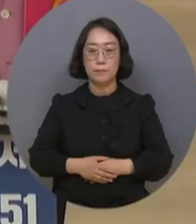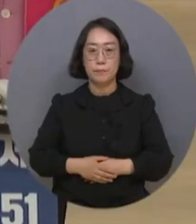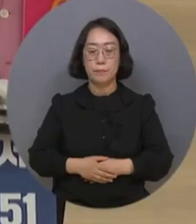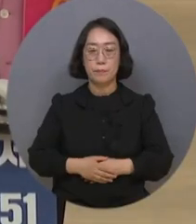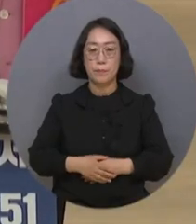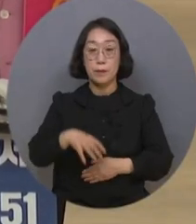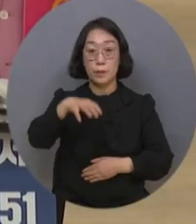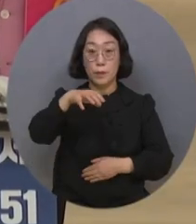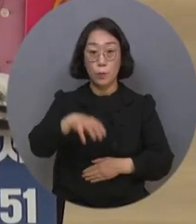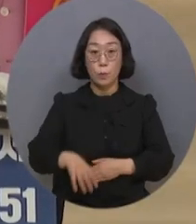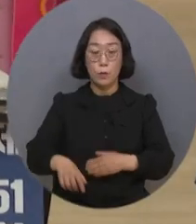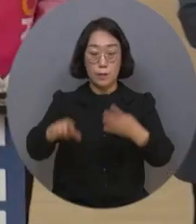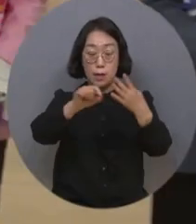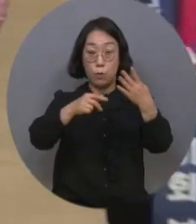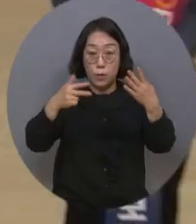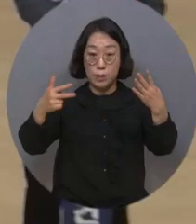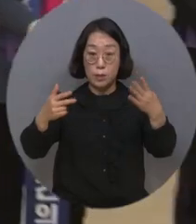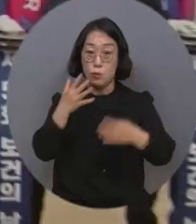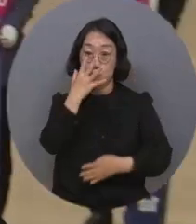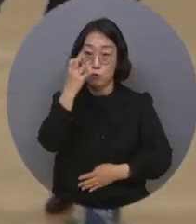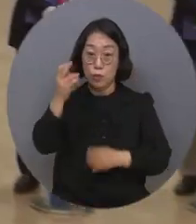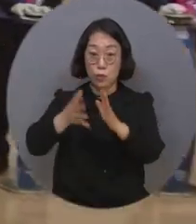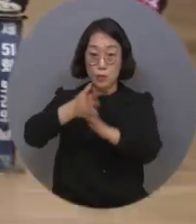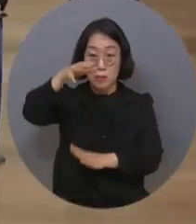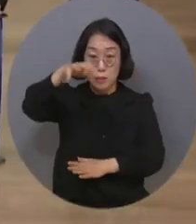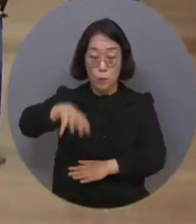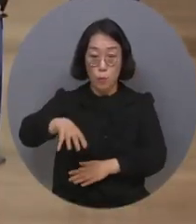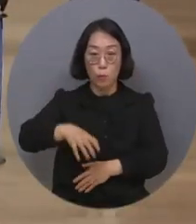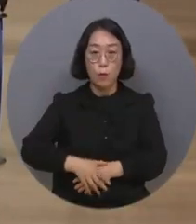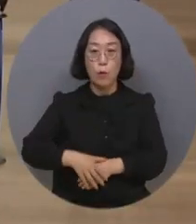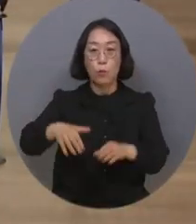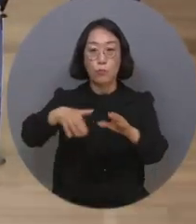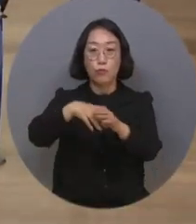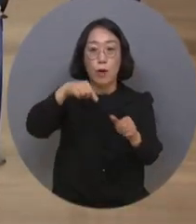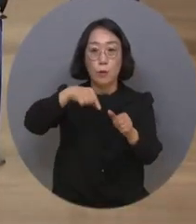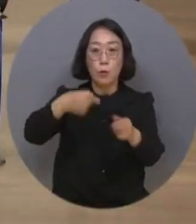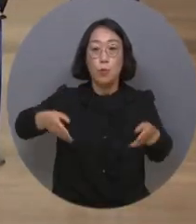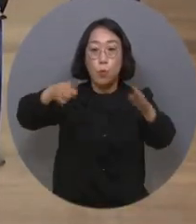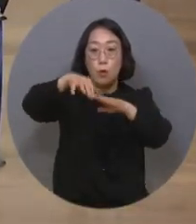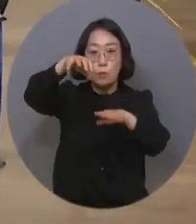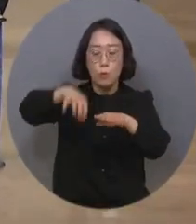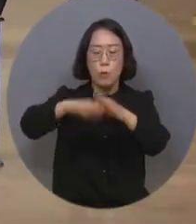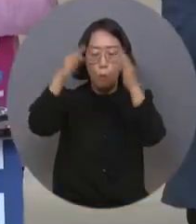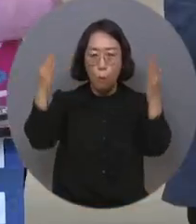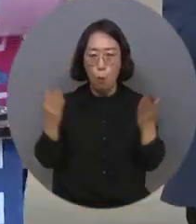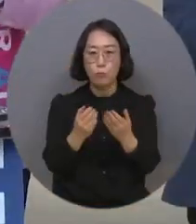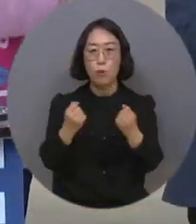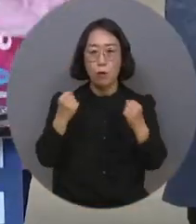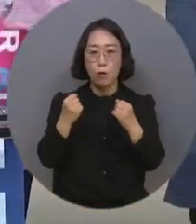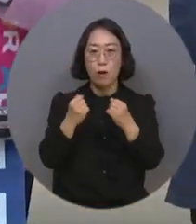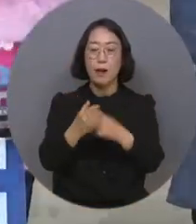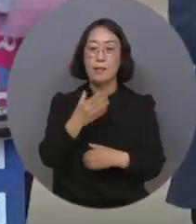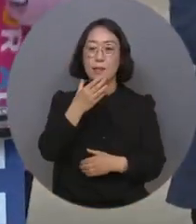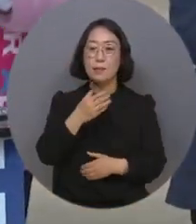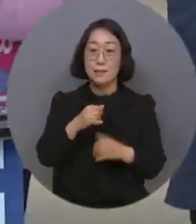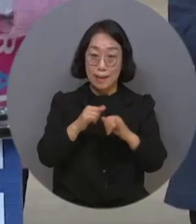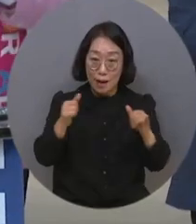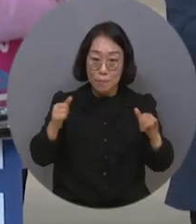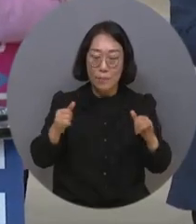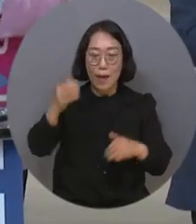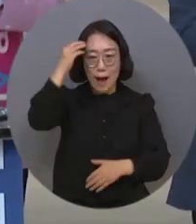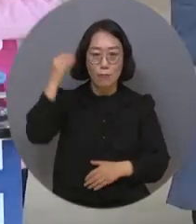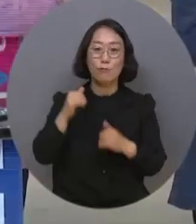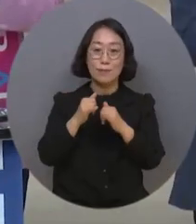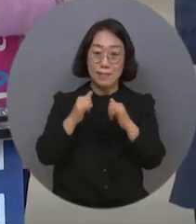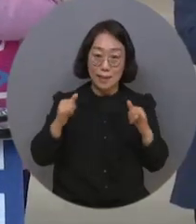전남도는 지난 7일 순천시 순천만 생태문화교육원에서 모두가 건강한 전남, 행복한 대한민국이라는